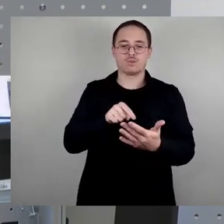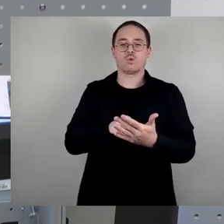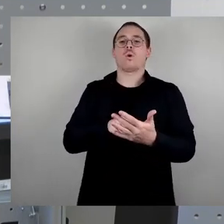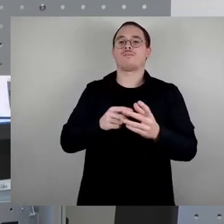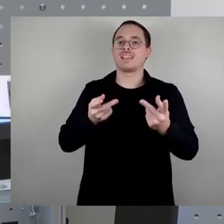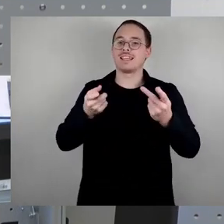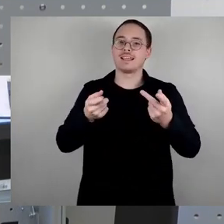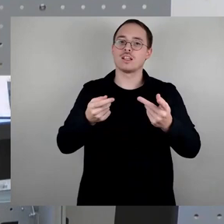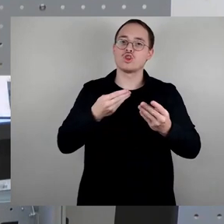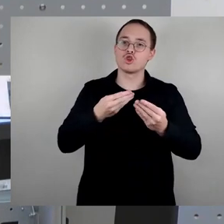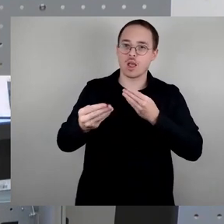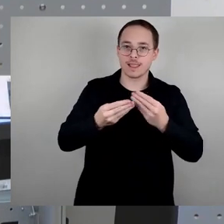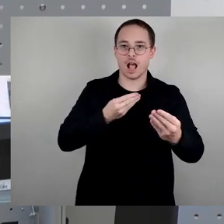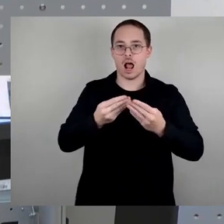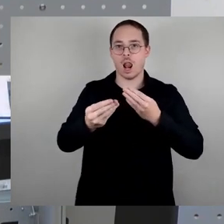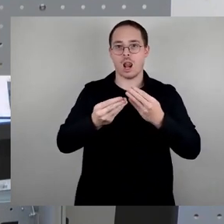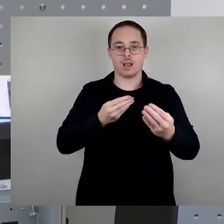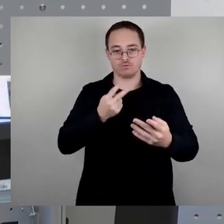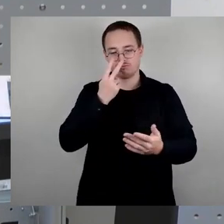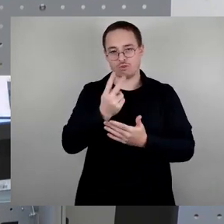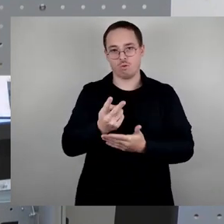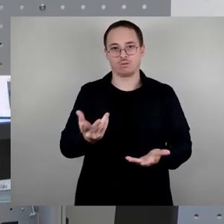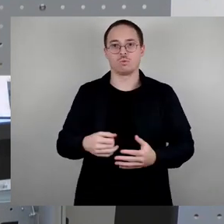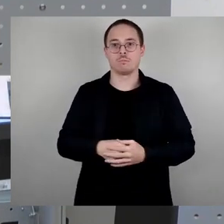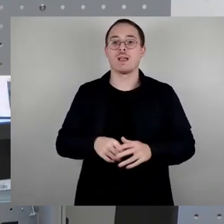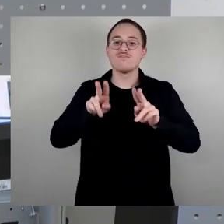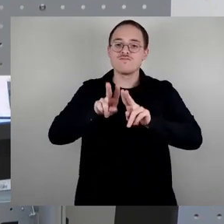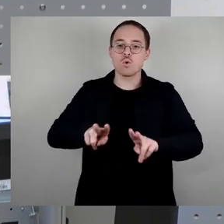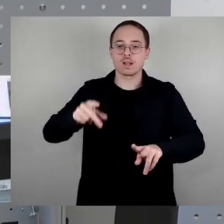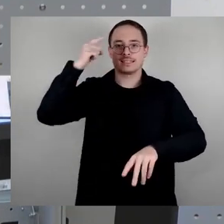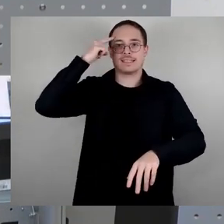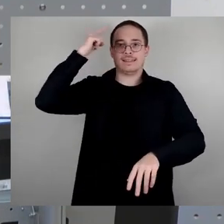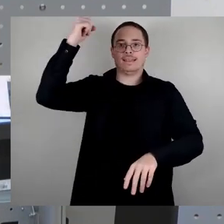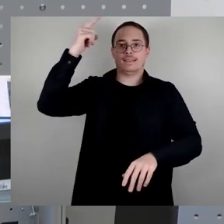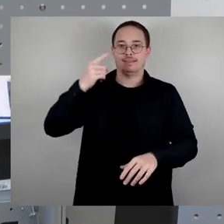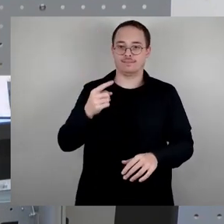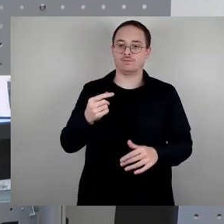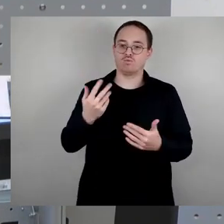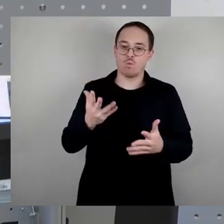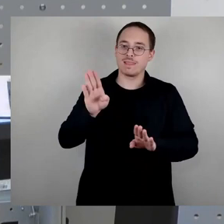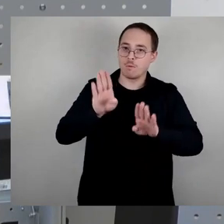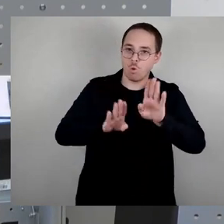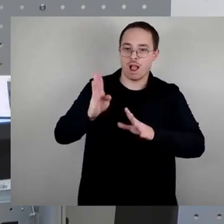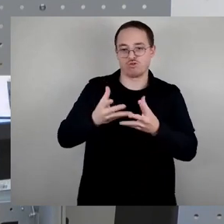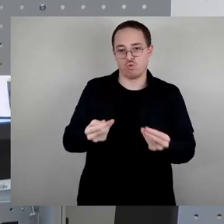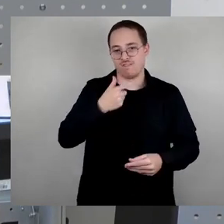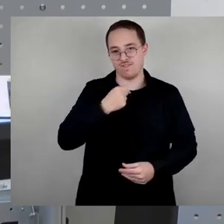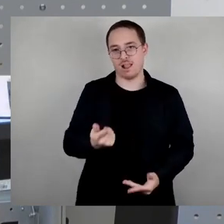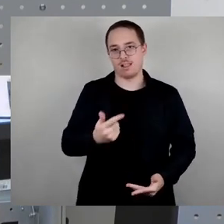würdiges Gedenken substanziell und demokratisch lösen können. Vielen Dank.